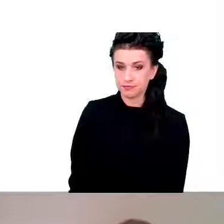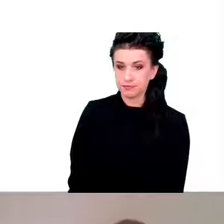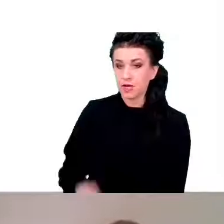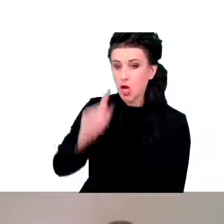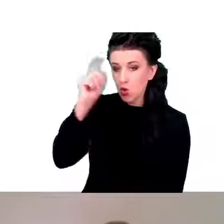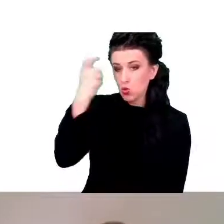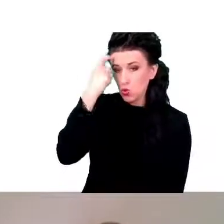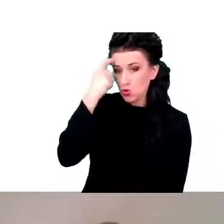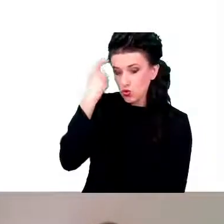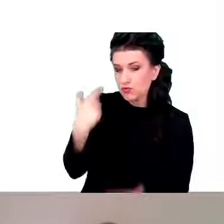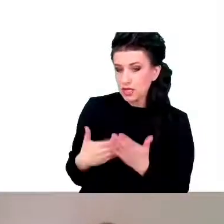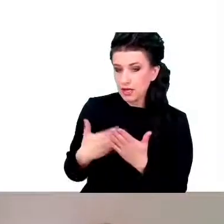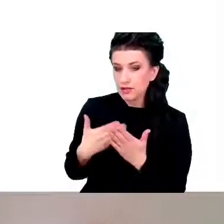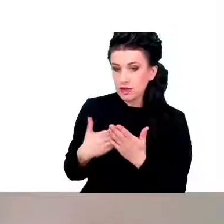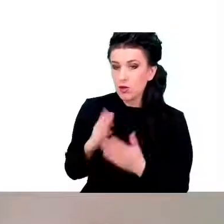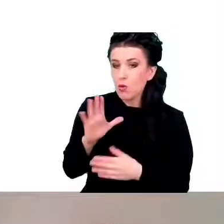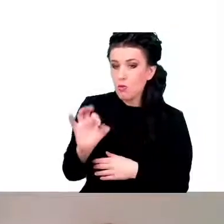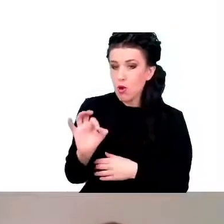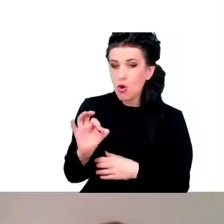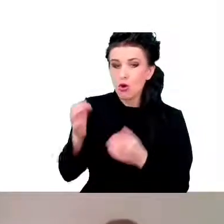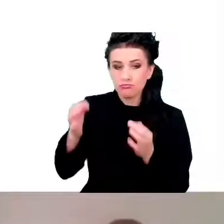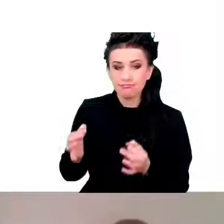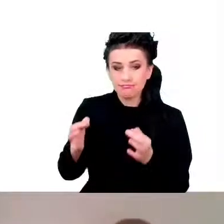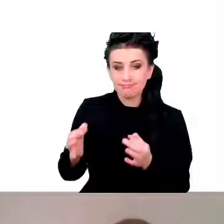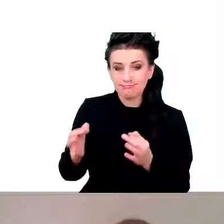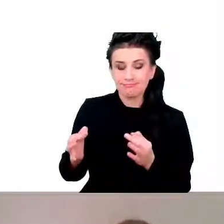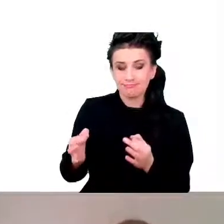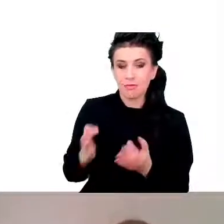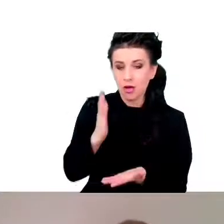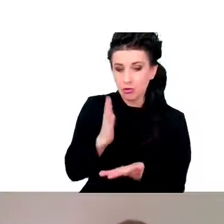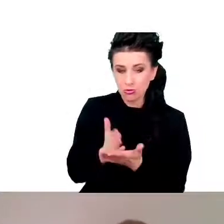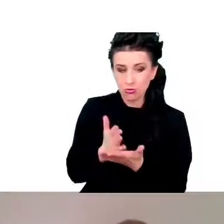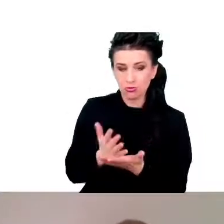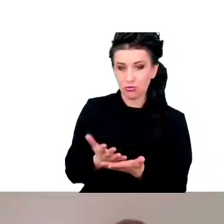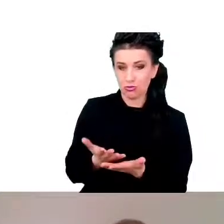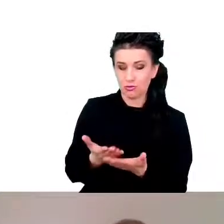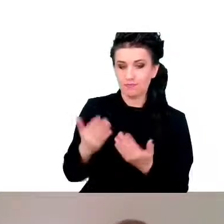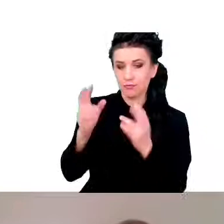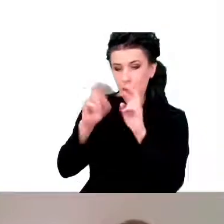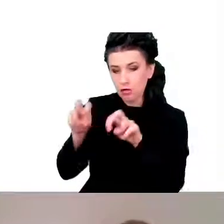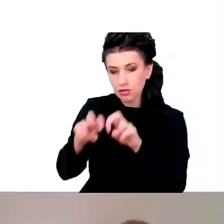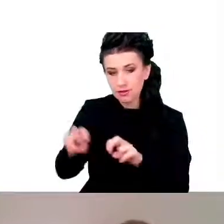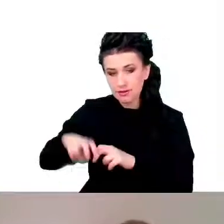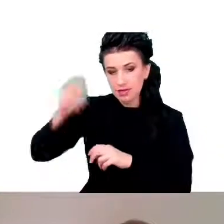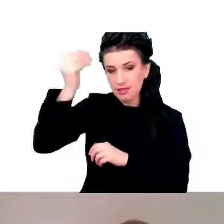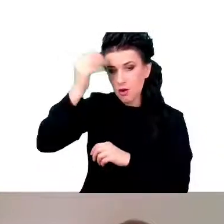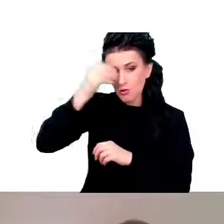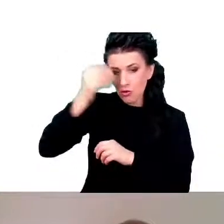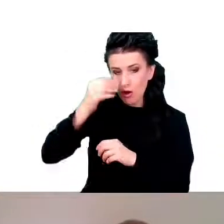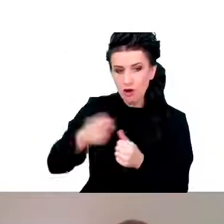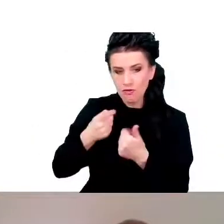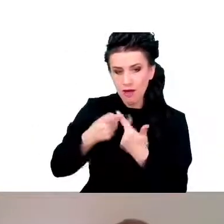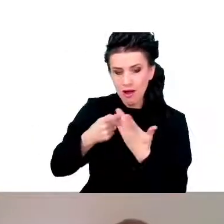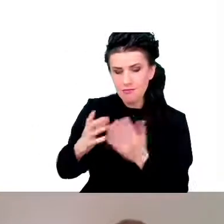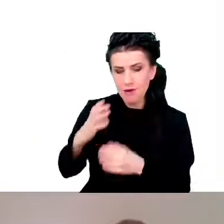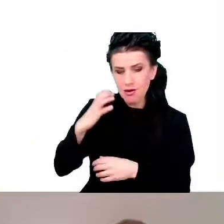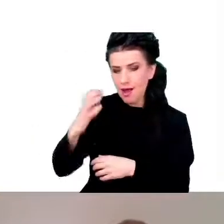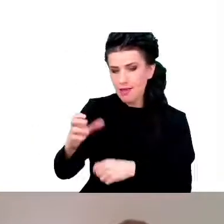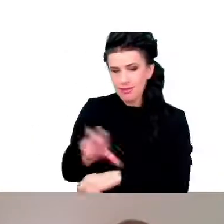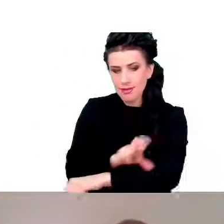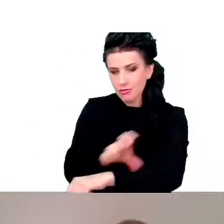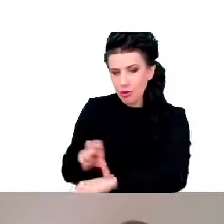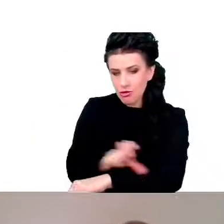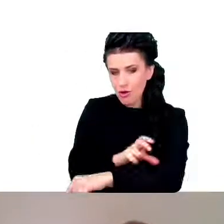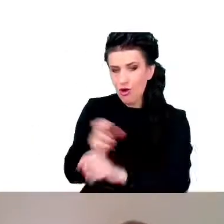dlatego, że obecnie mamy do dyspozycji wszystkie odkrycia naukowe, technologie, która